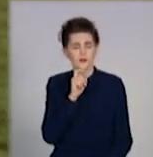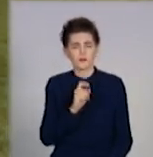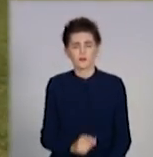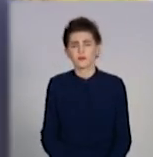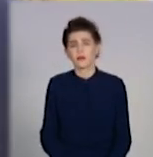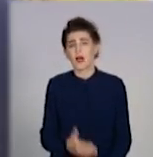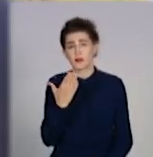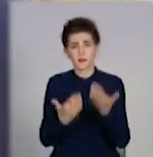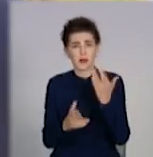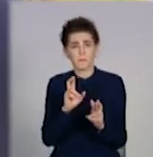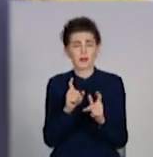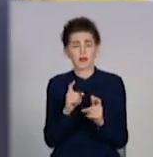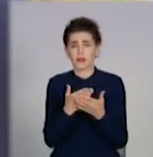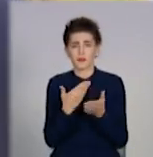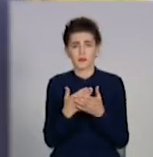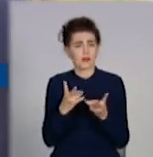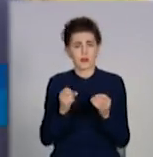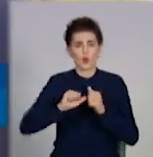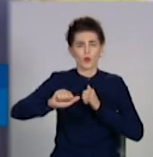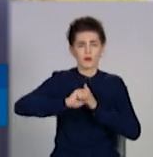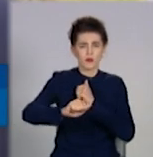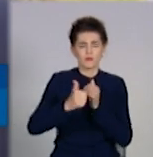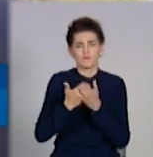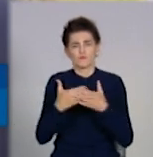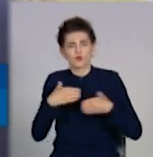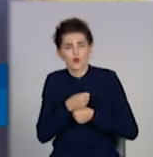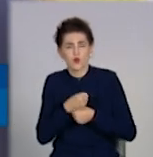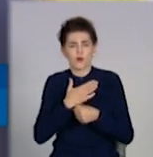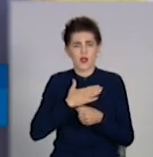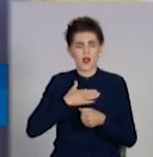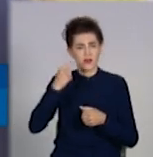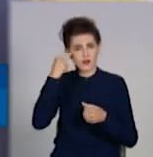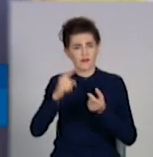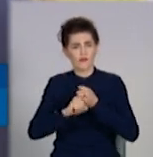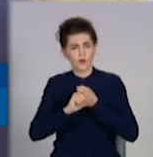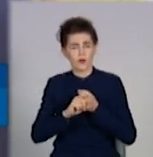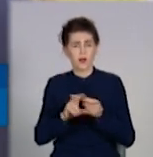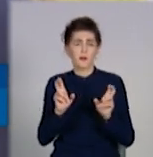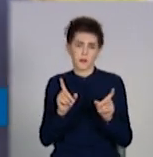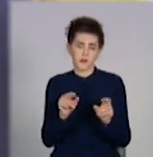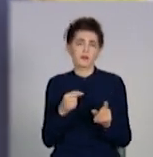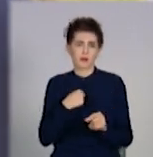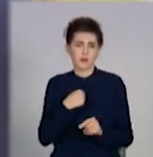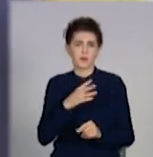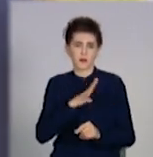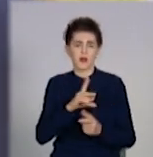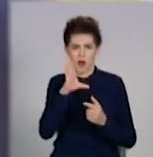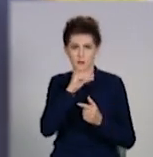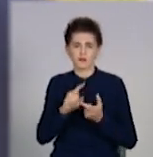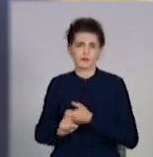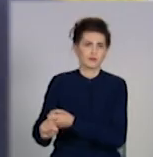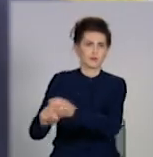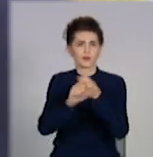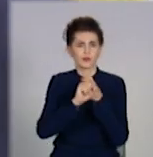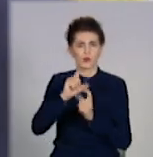відділили наш персонал від цього вірусу, то, скоріше всього, відбувалося зараження людей.